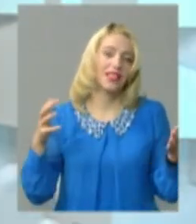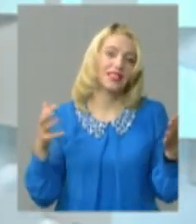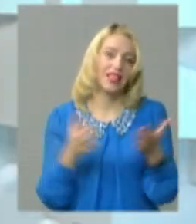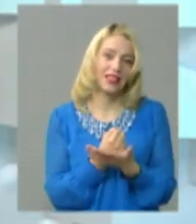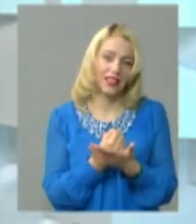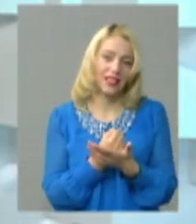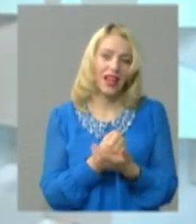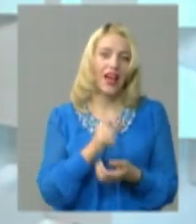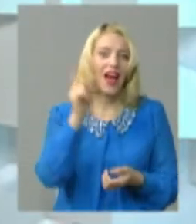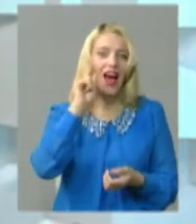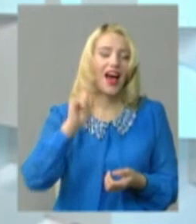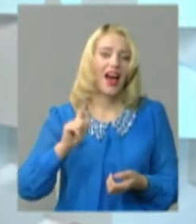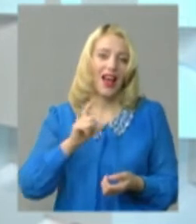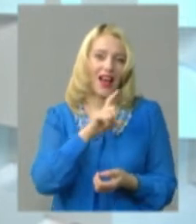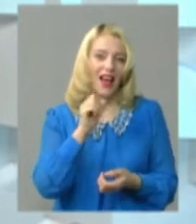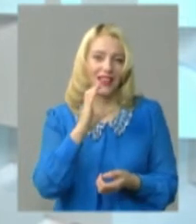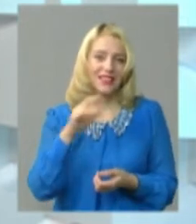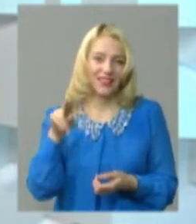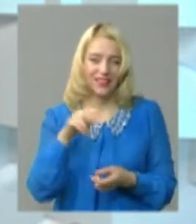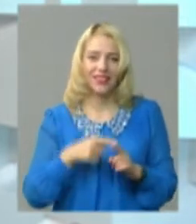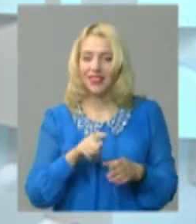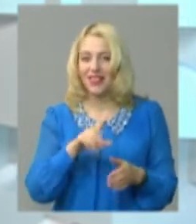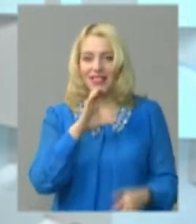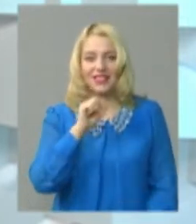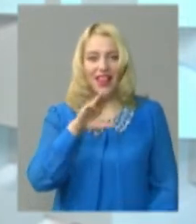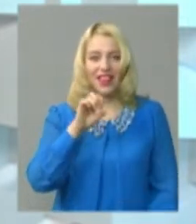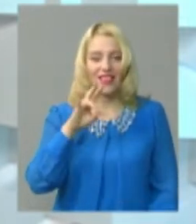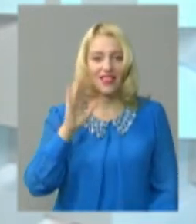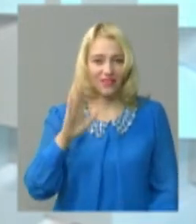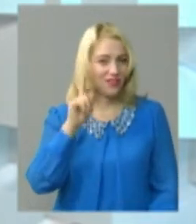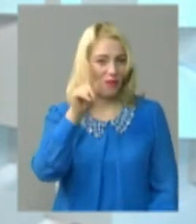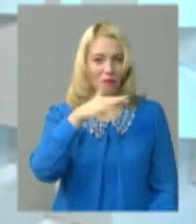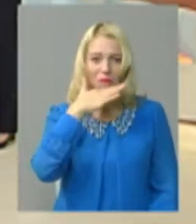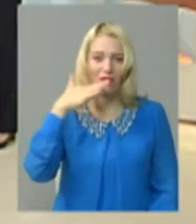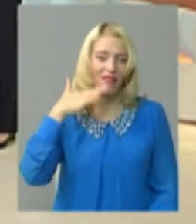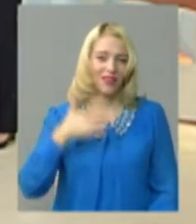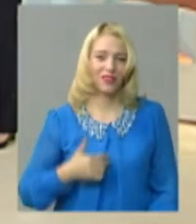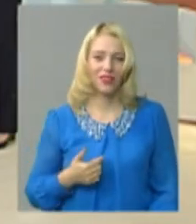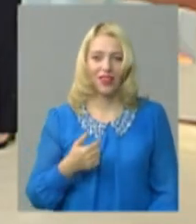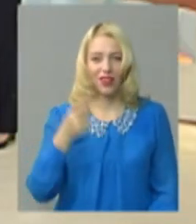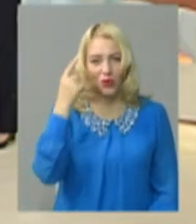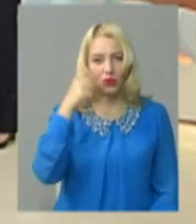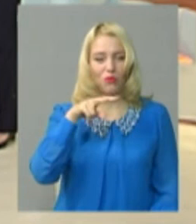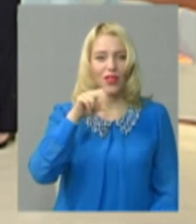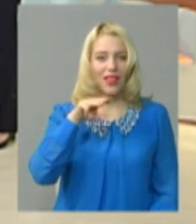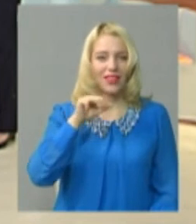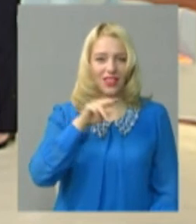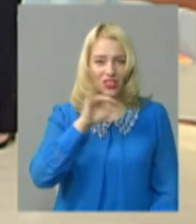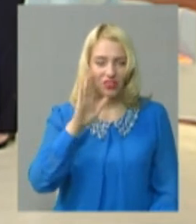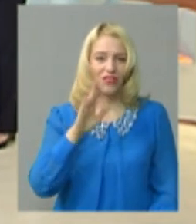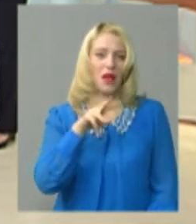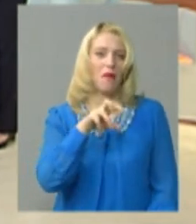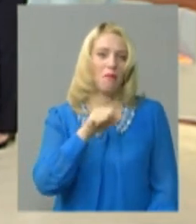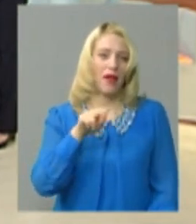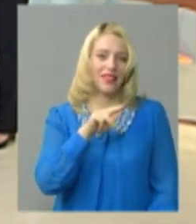В Сатановій. Я там був. В Сатановій? А ще де? Ще, я думаю, що в Литичеві і в Меджиби життє.